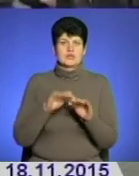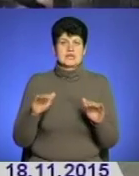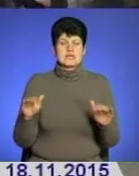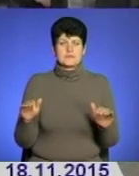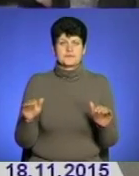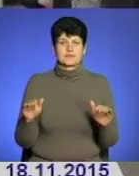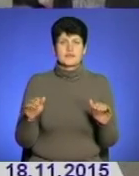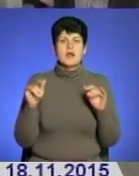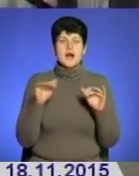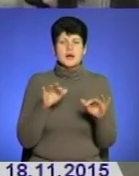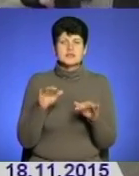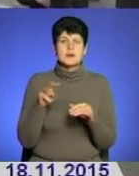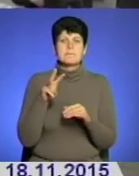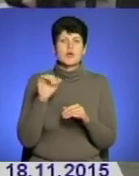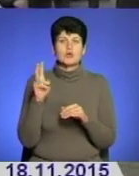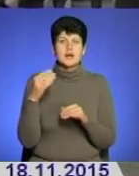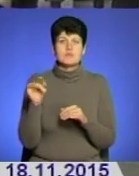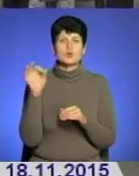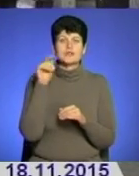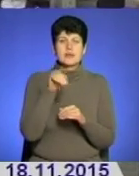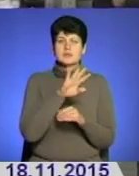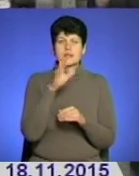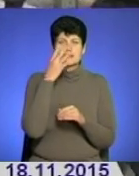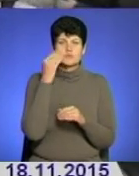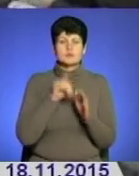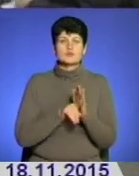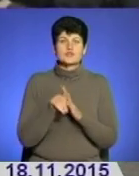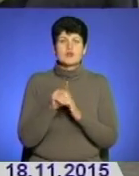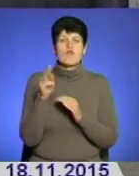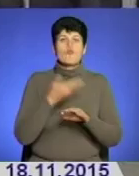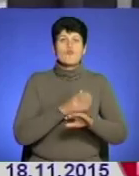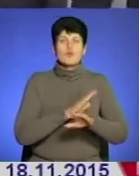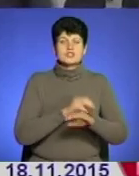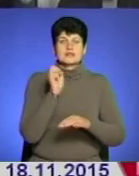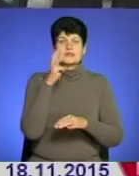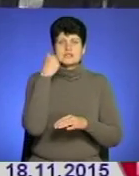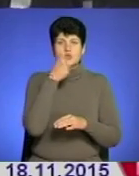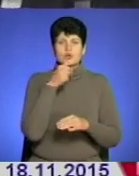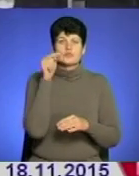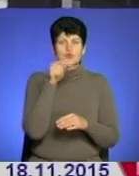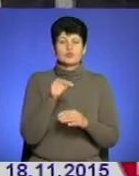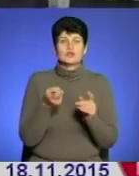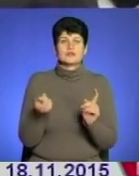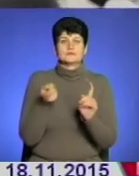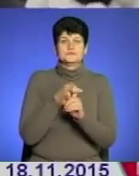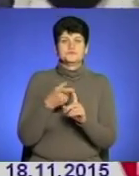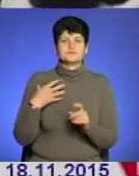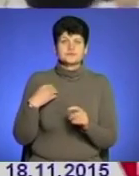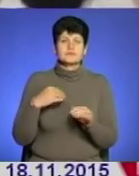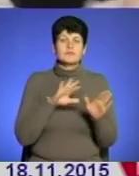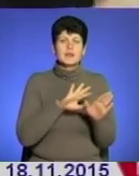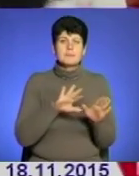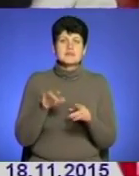Акція «Миколай про тебе не забуде» була започаткована у Польщі, а 13 років тому до неї долучився Львів. Після цього